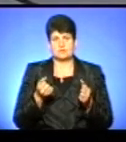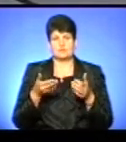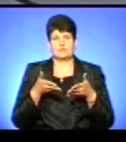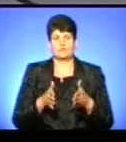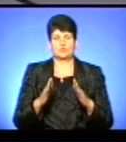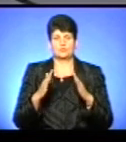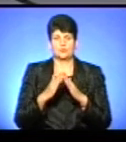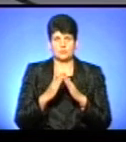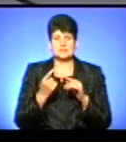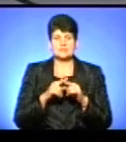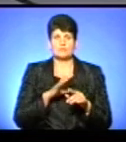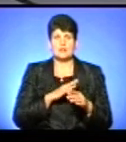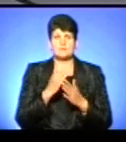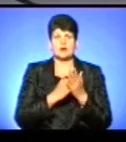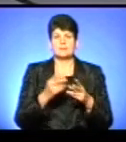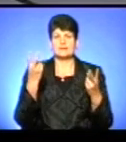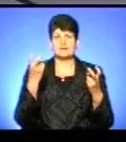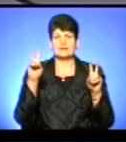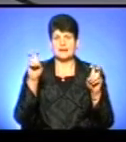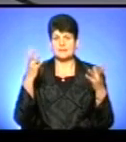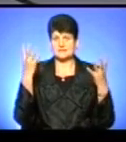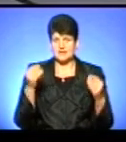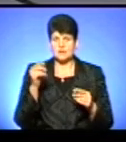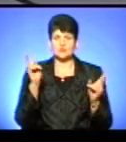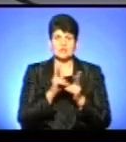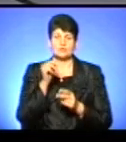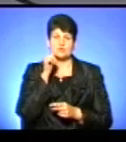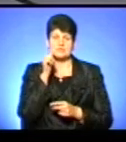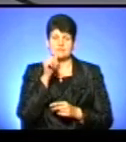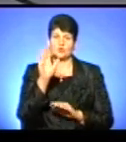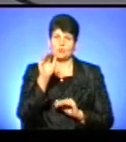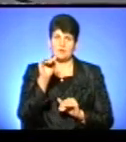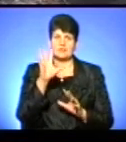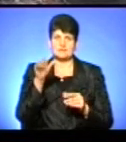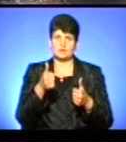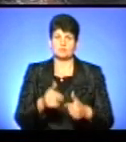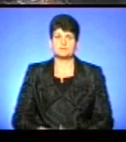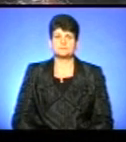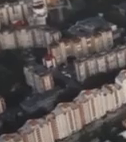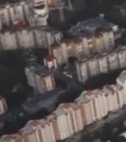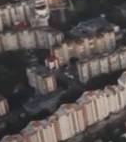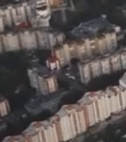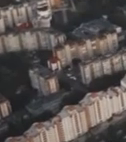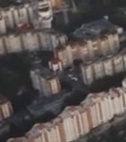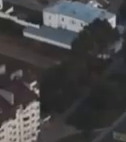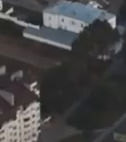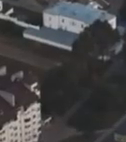пологовому будинку. Це була програма «Тема дня». Зустрінемося завтра у цій же порі. Кажу вам до побачення і на все добре. Дякую.